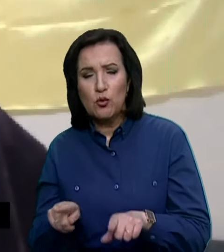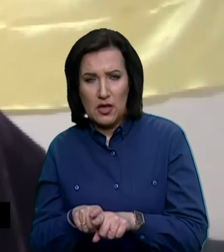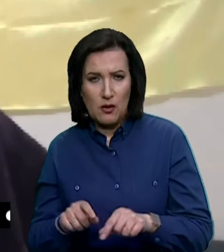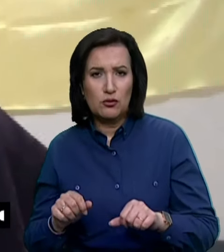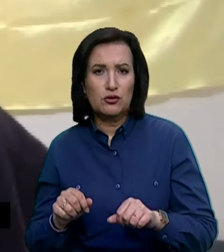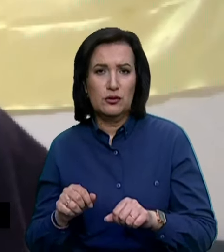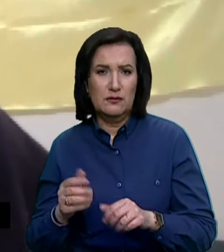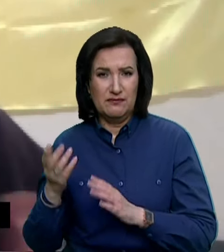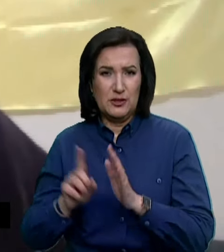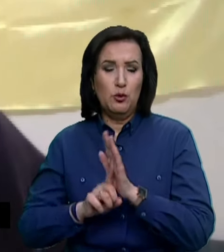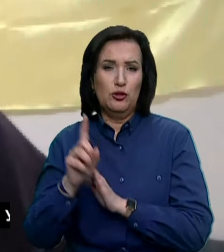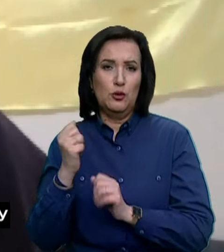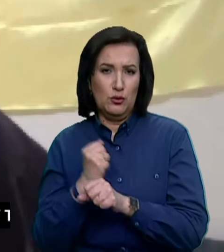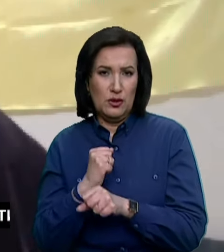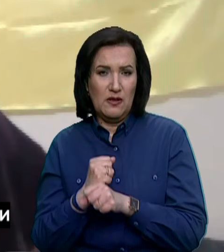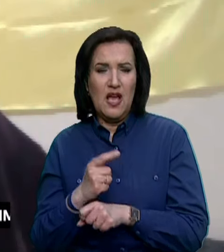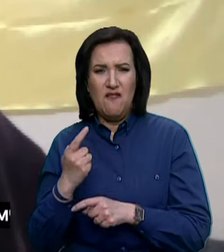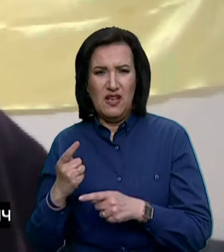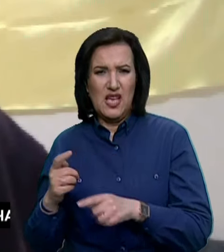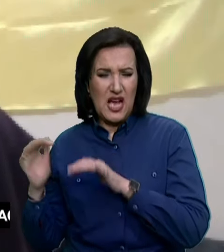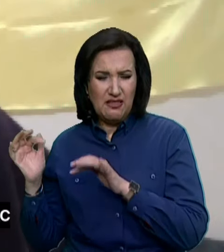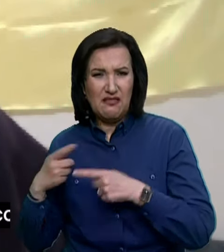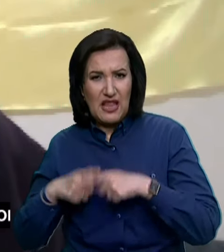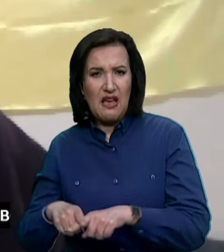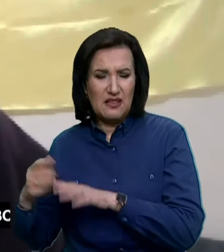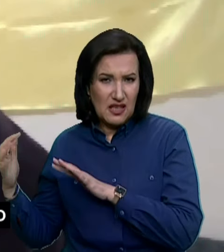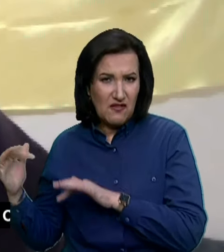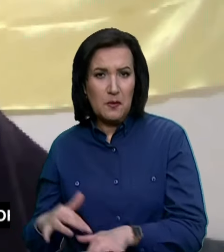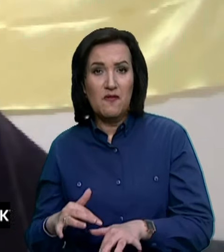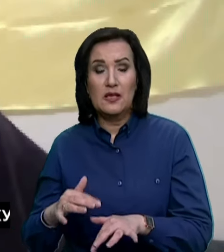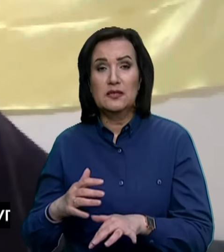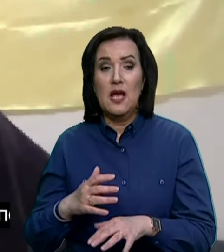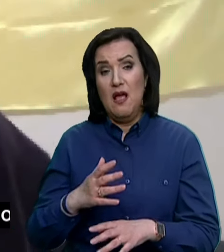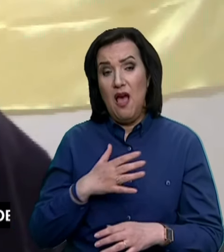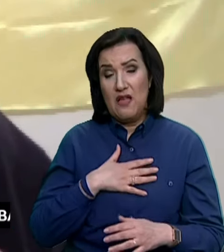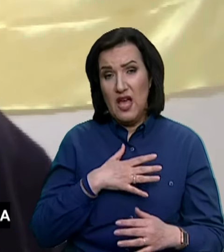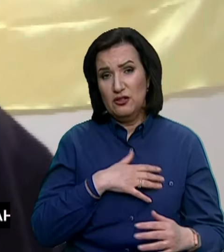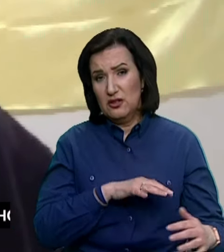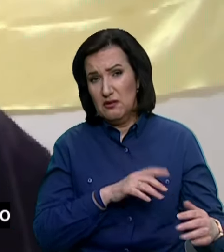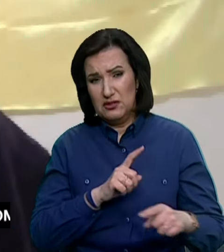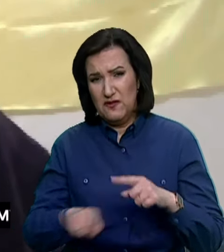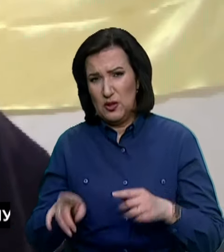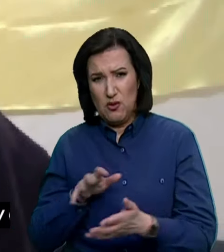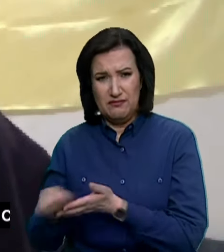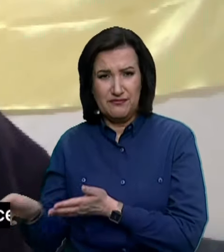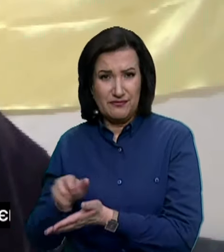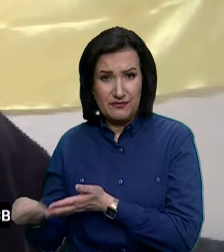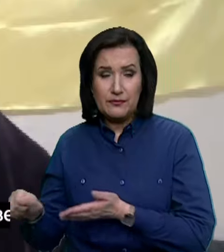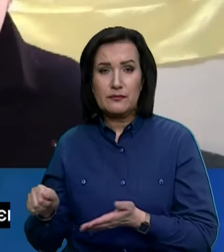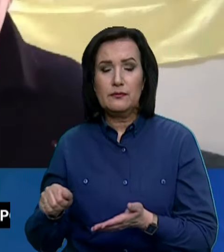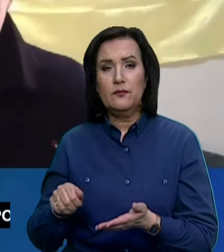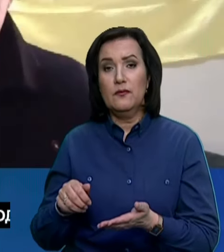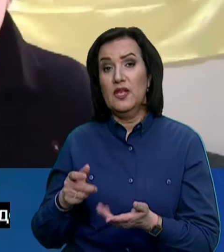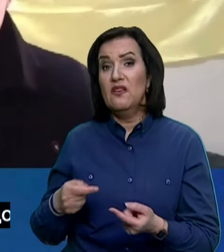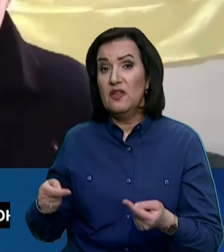намагалися таким чином діяти. Велика група бронетехніки, яка швидко вибивалась нашими протитанковими засобами і відповідно